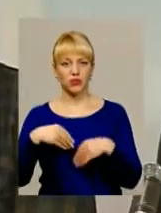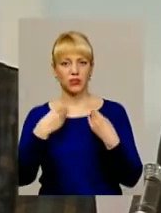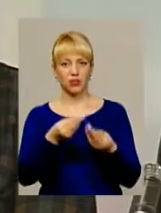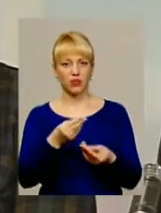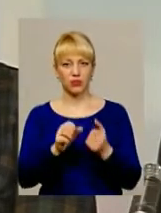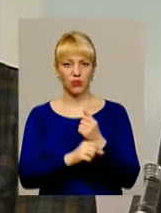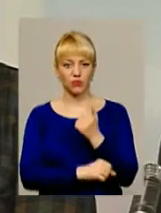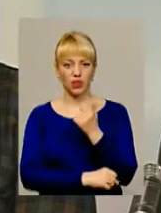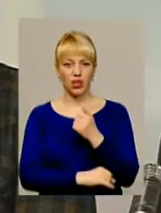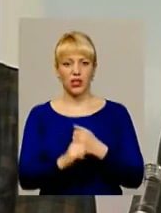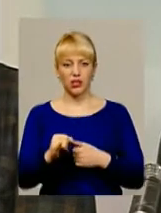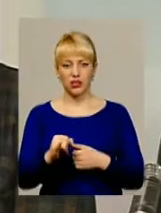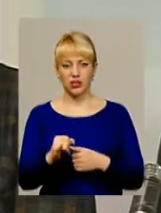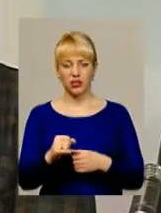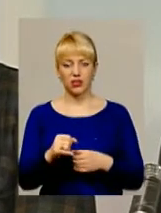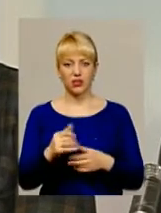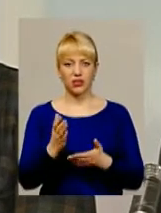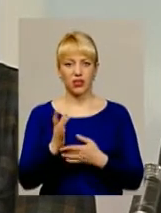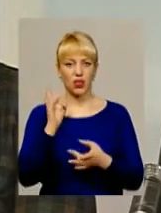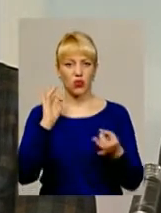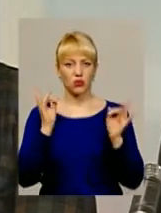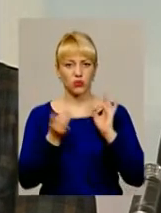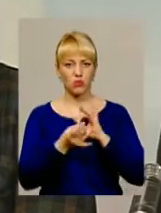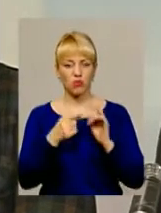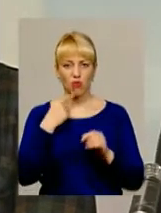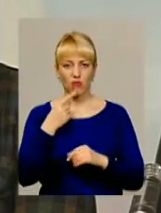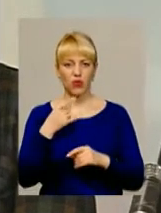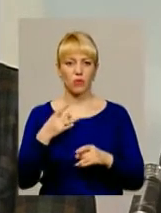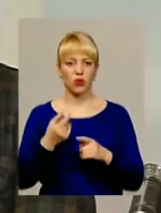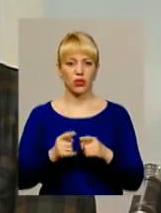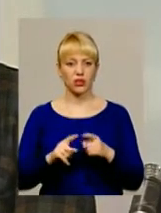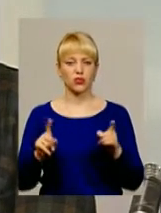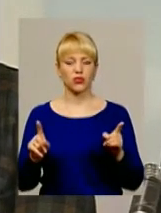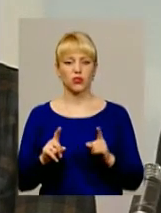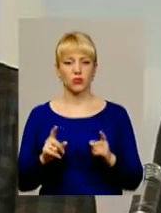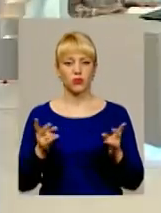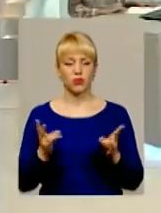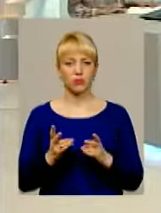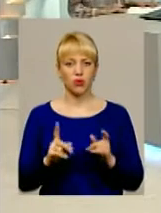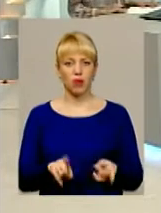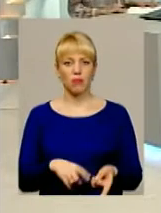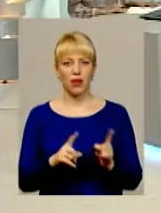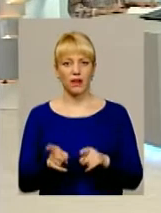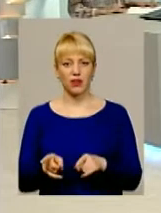ходять розмови, що потрібно перевести,